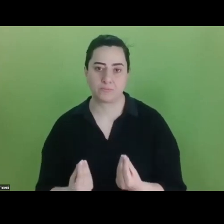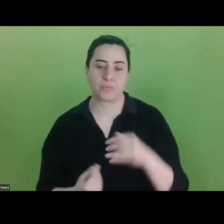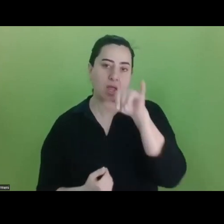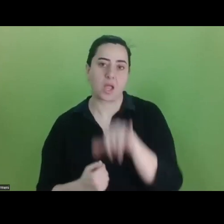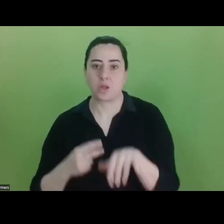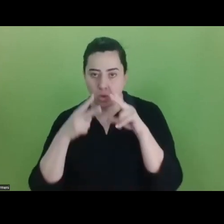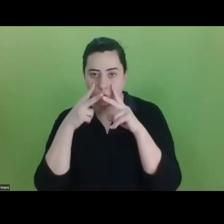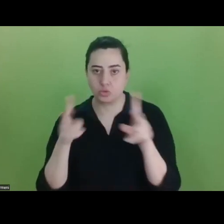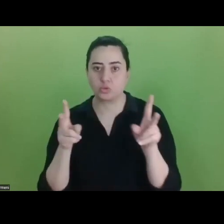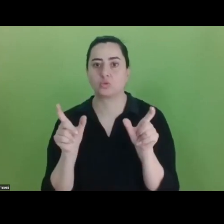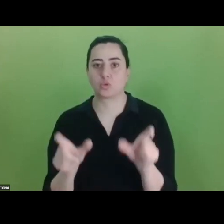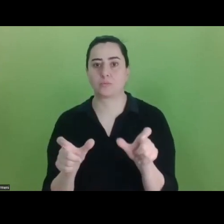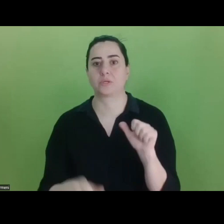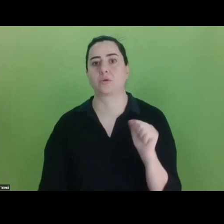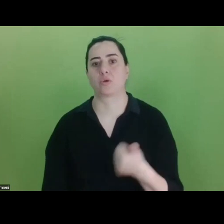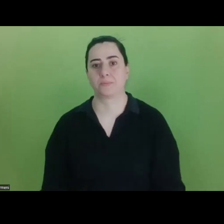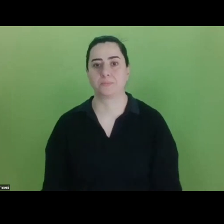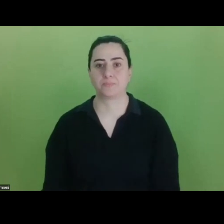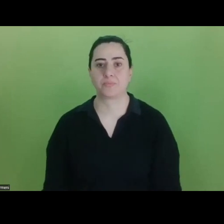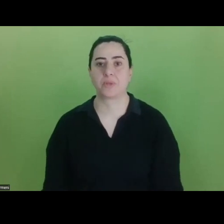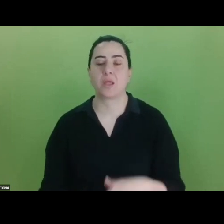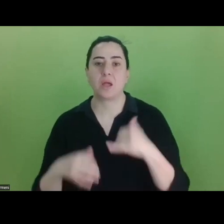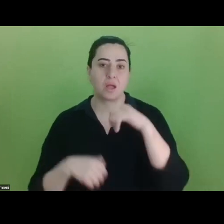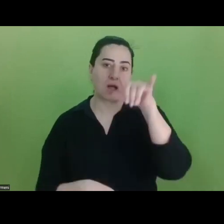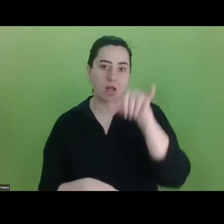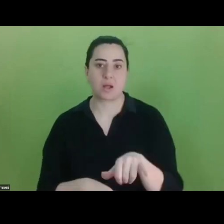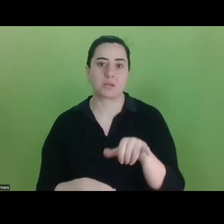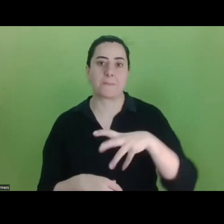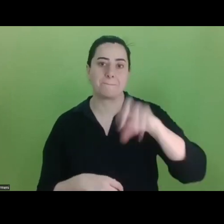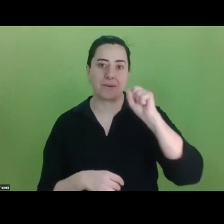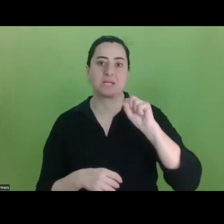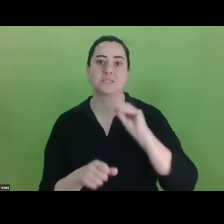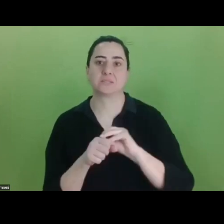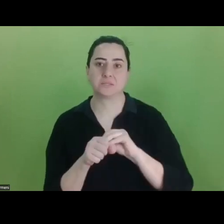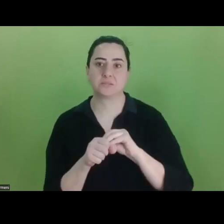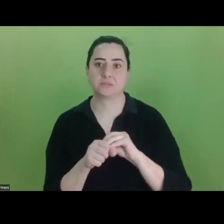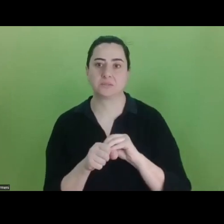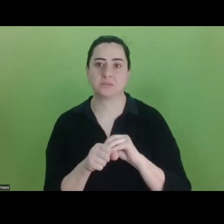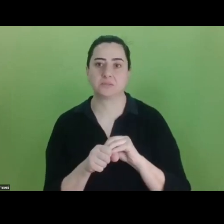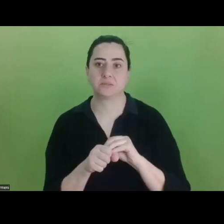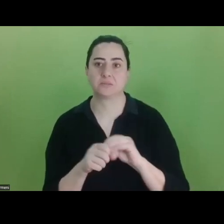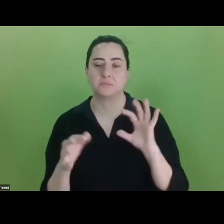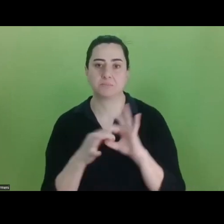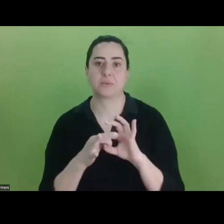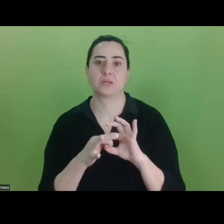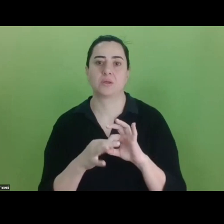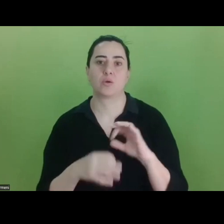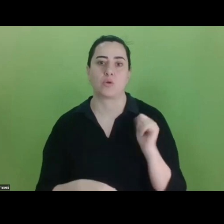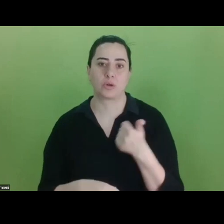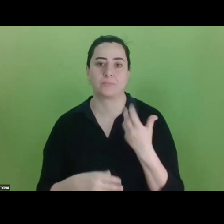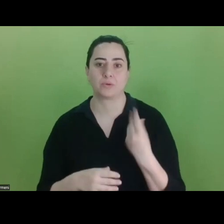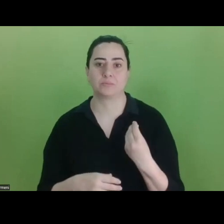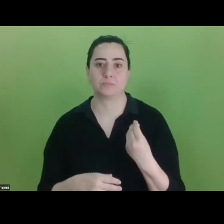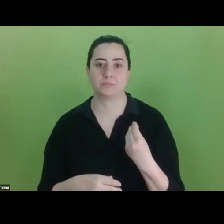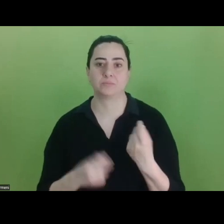özgürlüklerin korunup gözetilmesi yani hakları merkeze alan toparlanma sürecinde daha iyi nasıl geliştirebiliriz diye merkeze alan